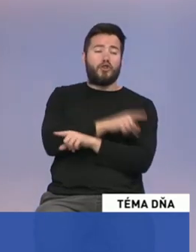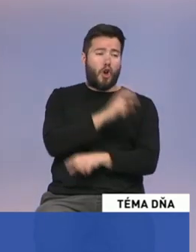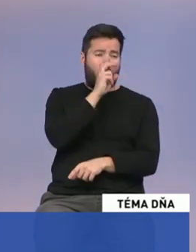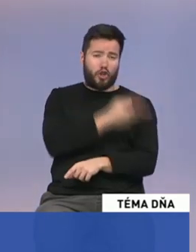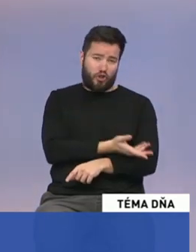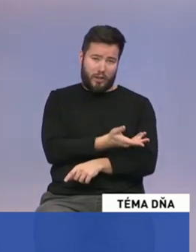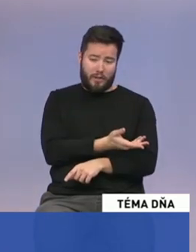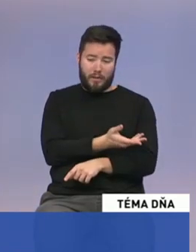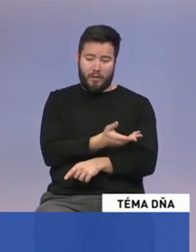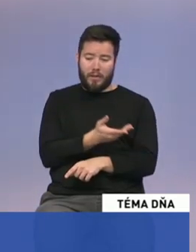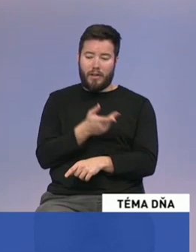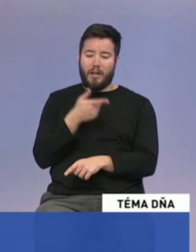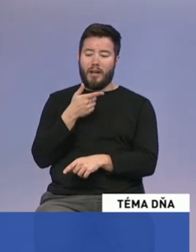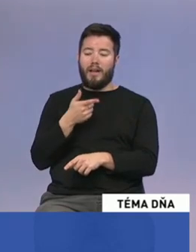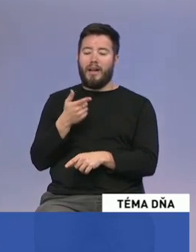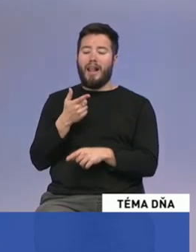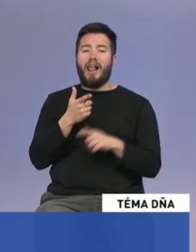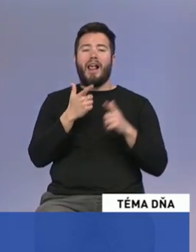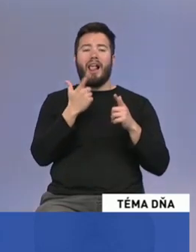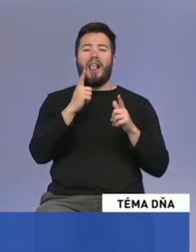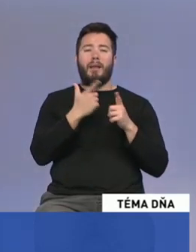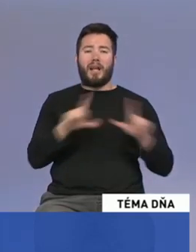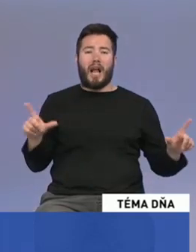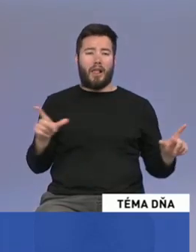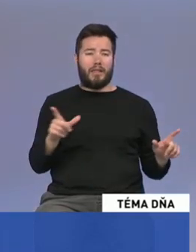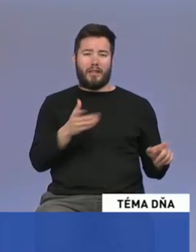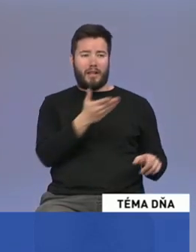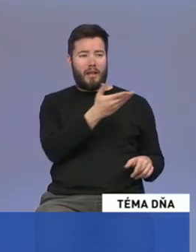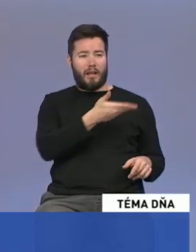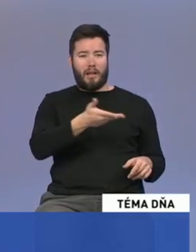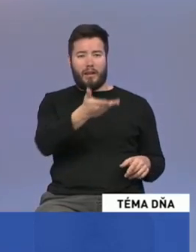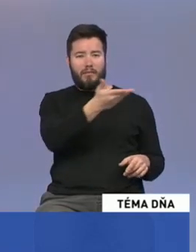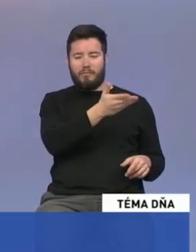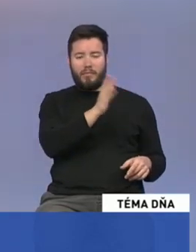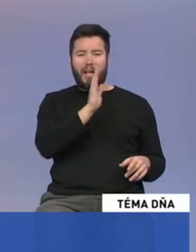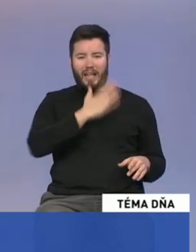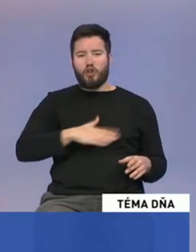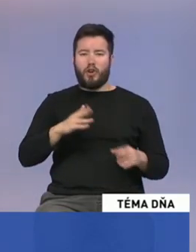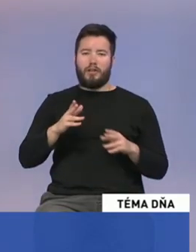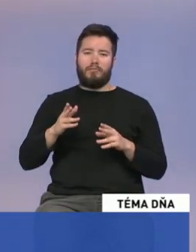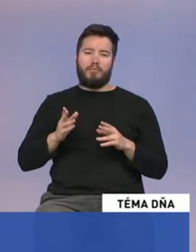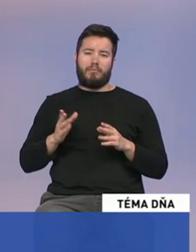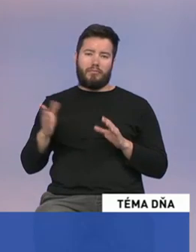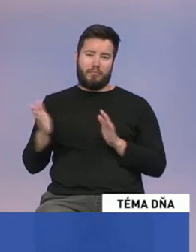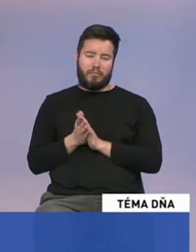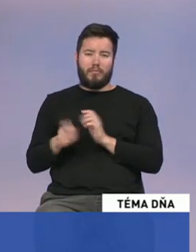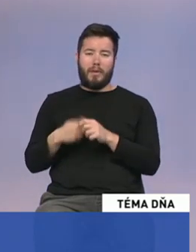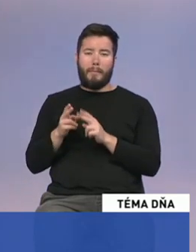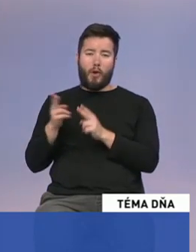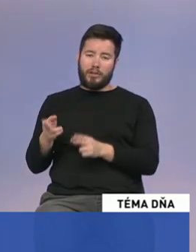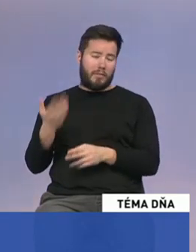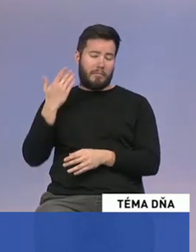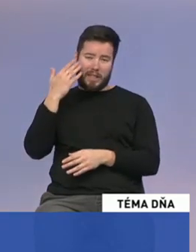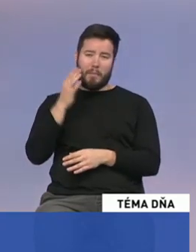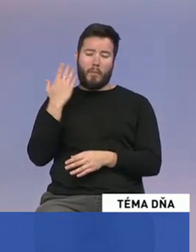spektrum. Ja si myslím, zachovali sme status quo a to, čo sme urobili v rámci Slovenskej dárodnej strany, ja si myslím, že to bolo